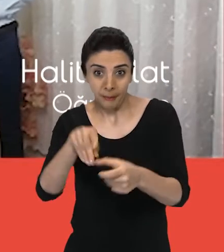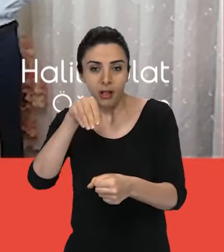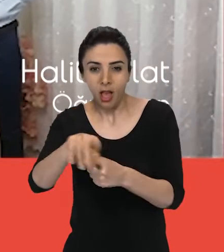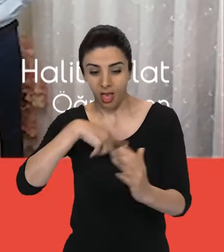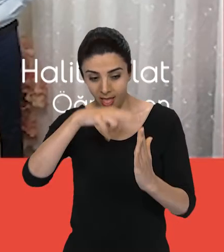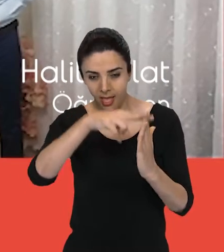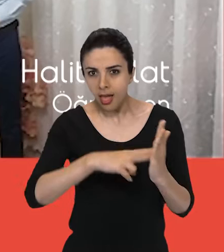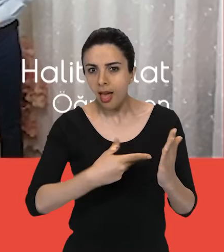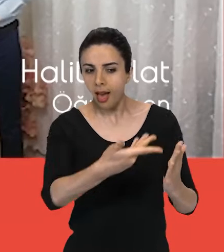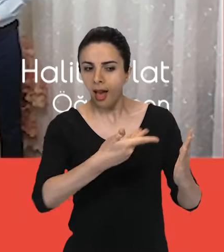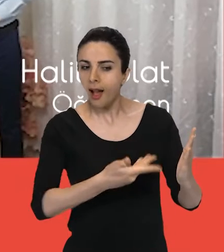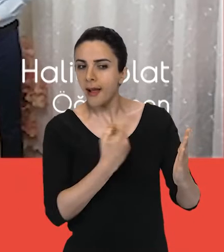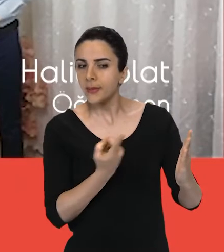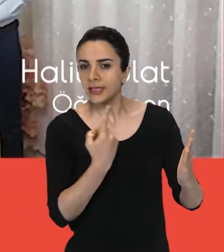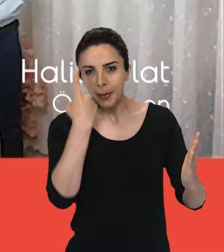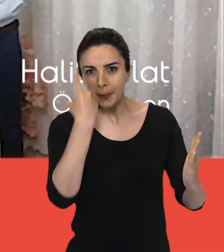bize şunu söylüyor.